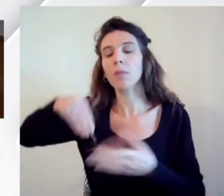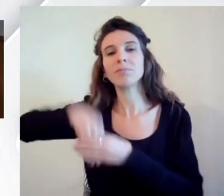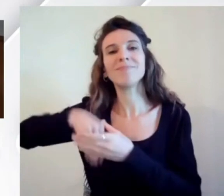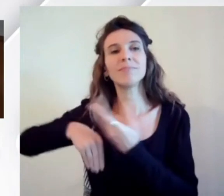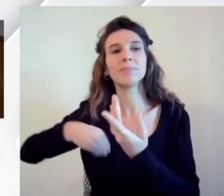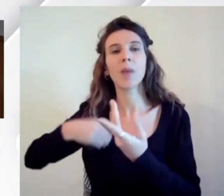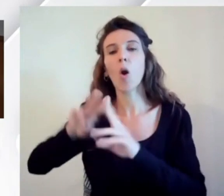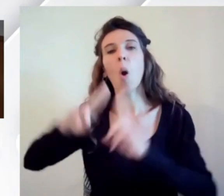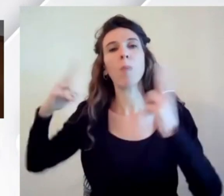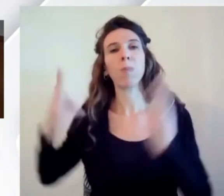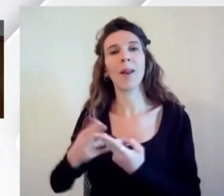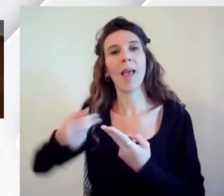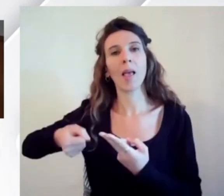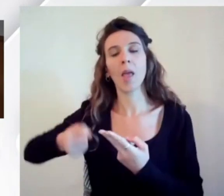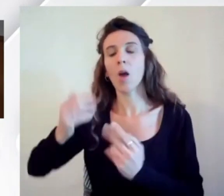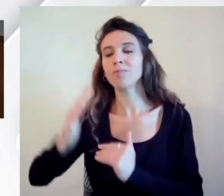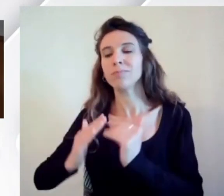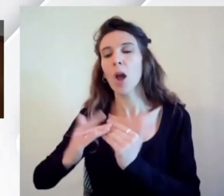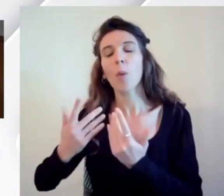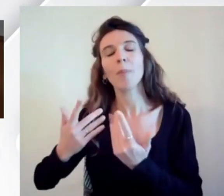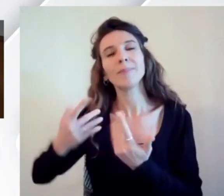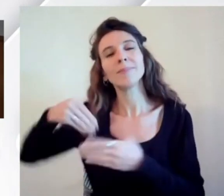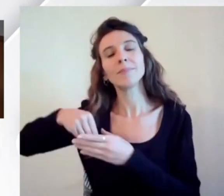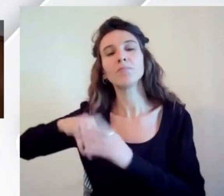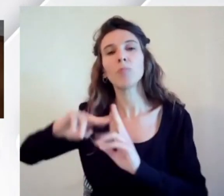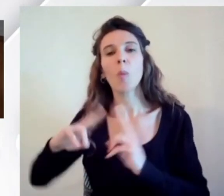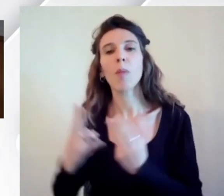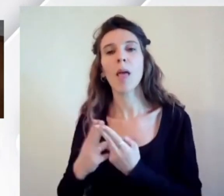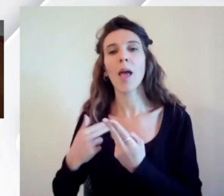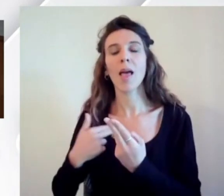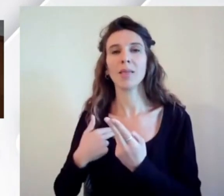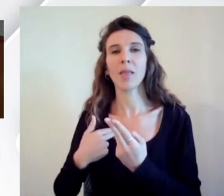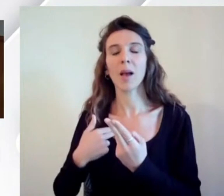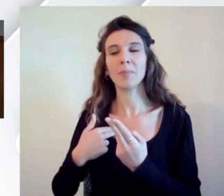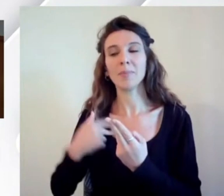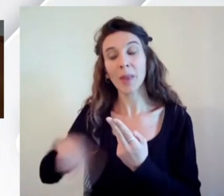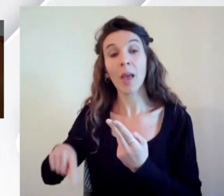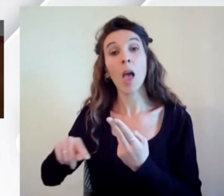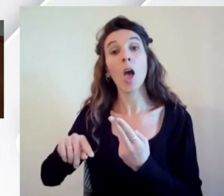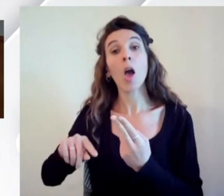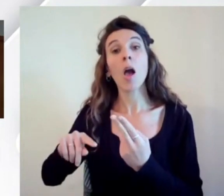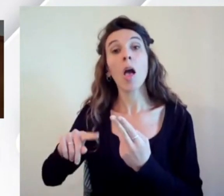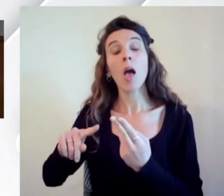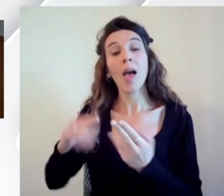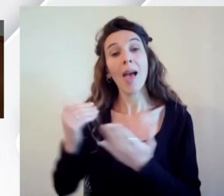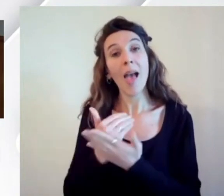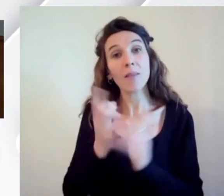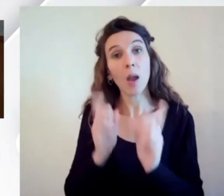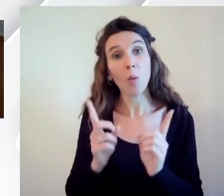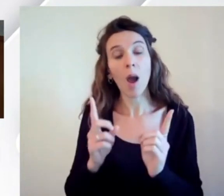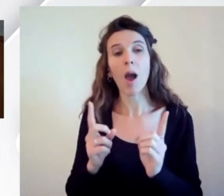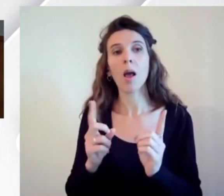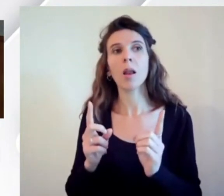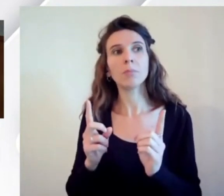per non trovarsi nelle condizioni di dover utilizzare cose che by